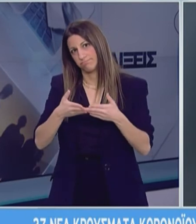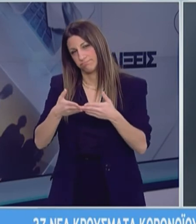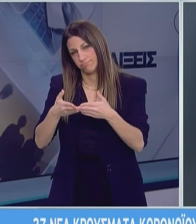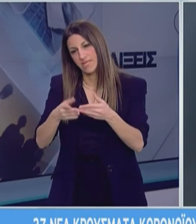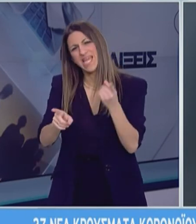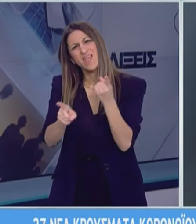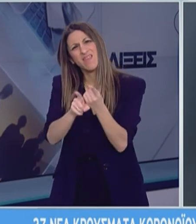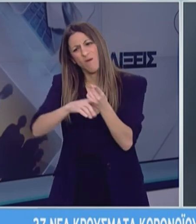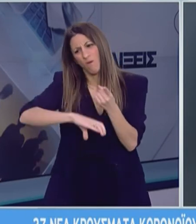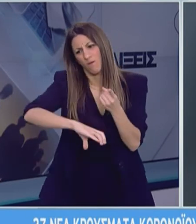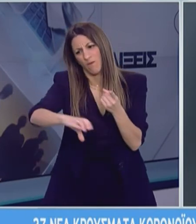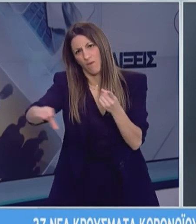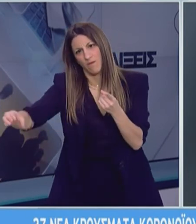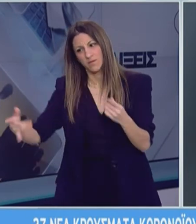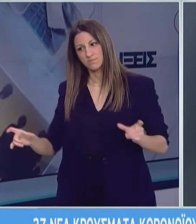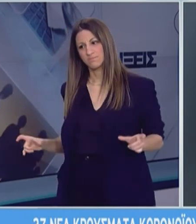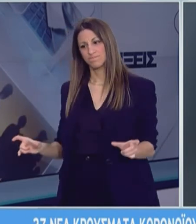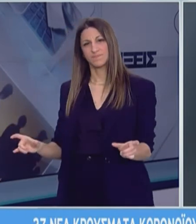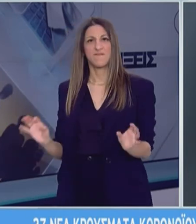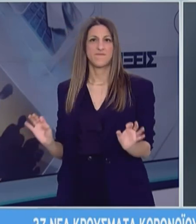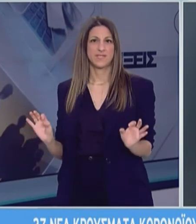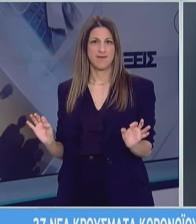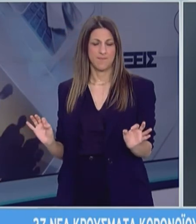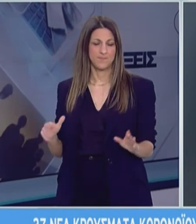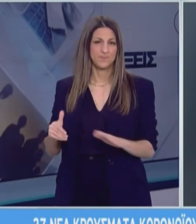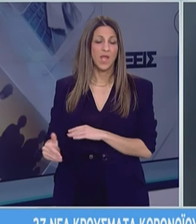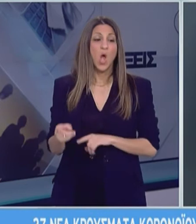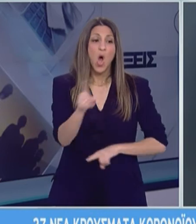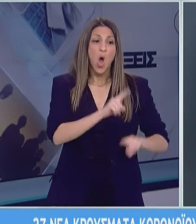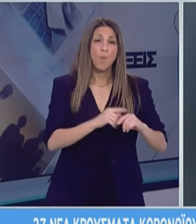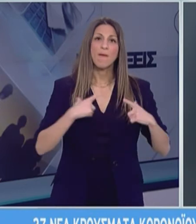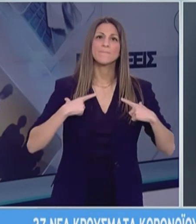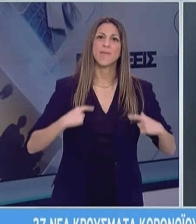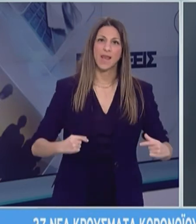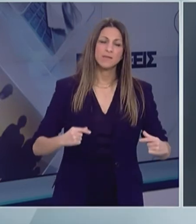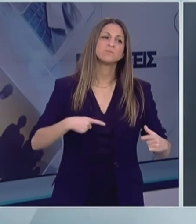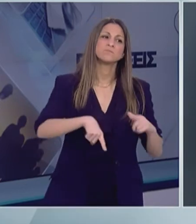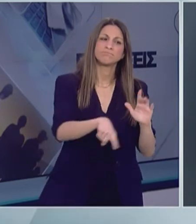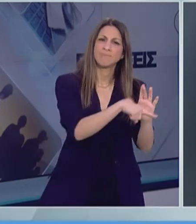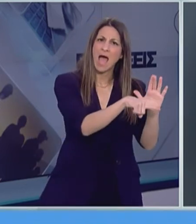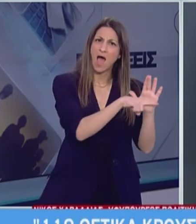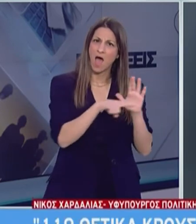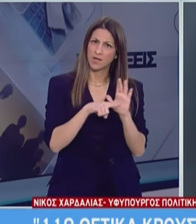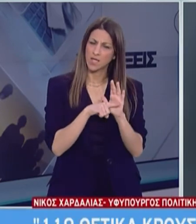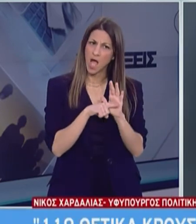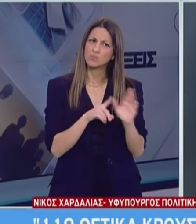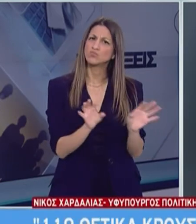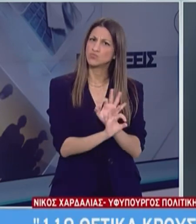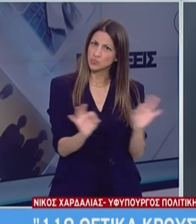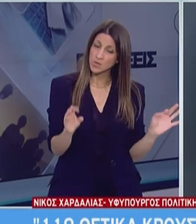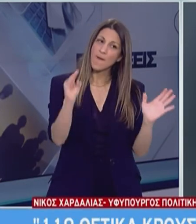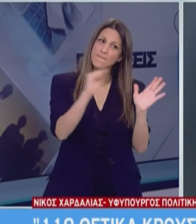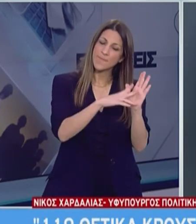σε ειδική προβλήτα με αποκλεισμένη περίμετρο όσα μέλη του πληρώματος ήταν αρνητικοί κατά την εξέταση για COVID-19 θα